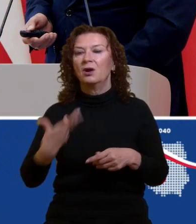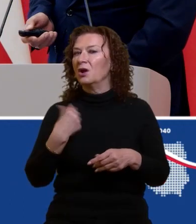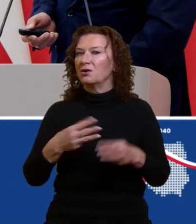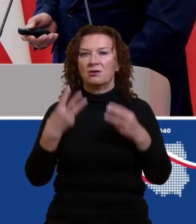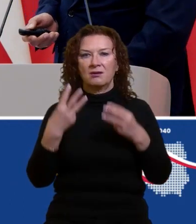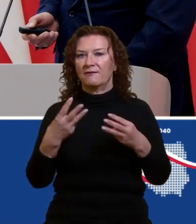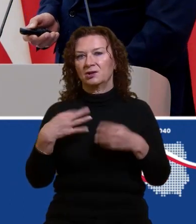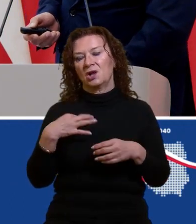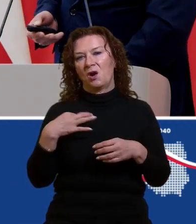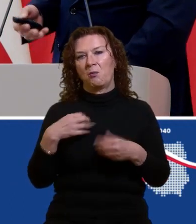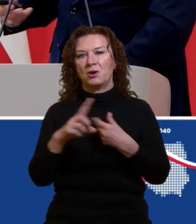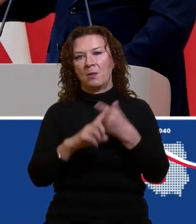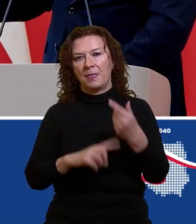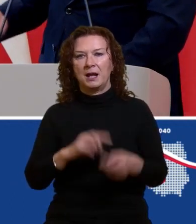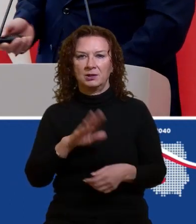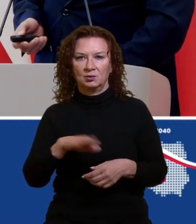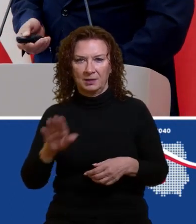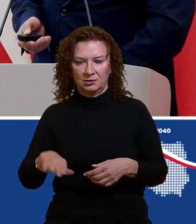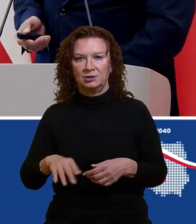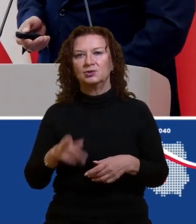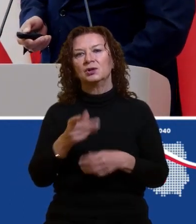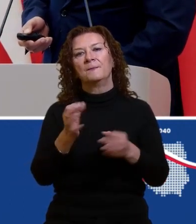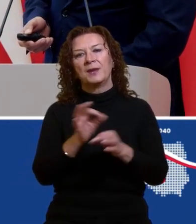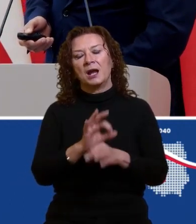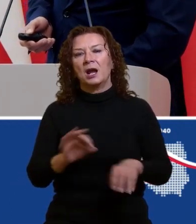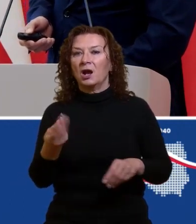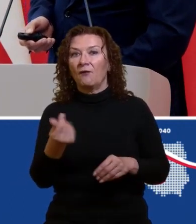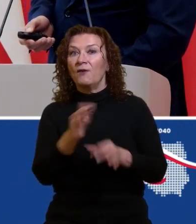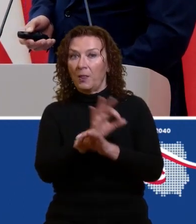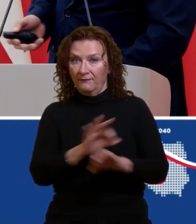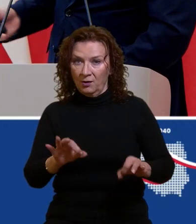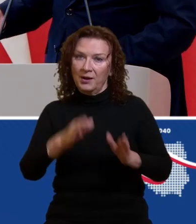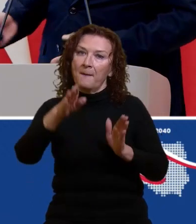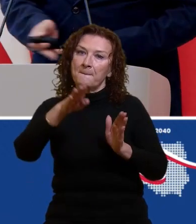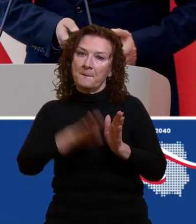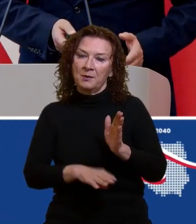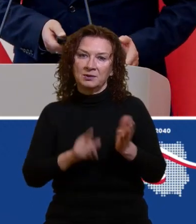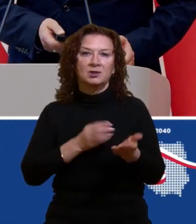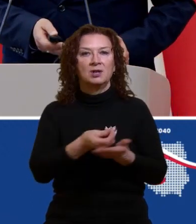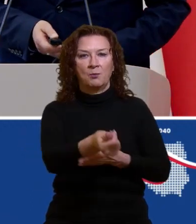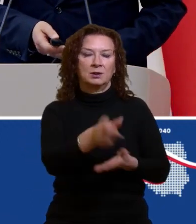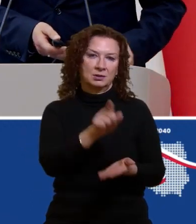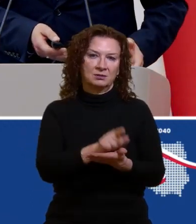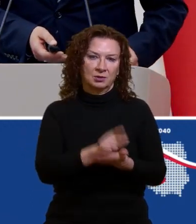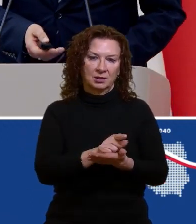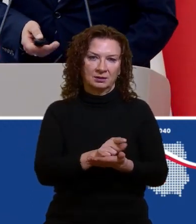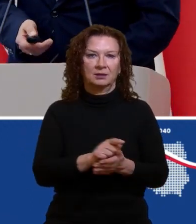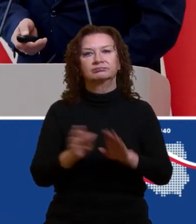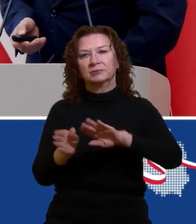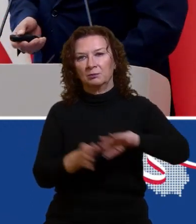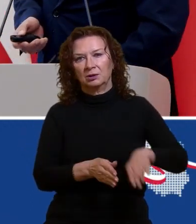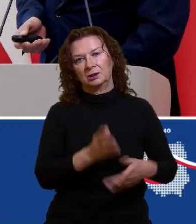jest ta kwota wolna, która pomniejsza efektywnie płacony podatek. Obok tego w systemie funkcjonuje ulga